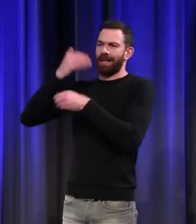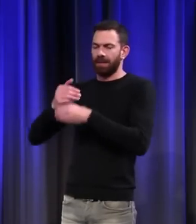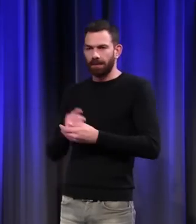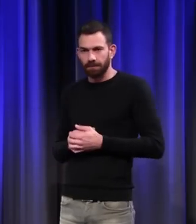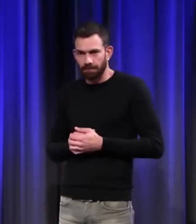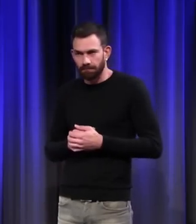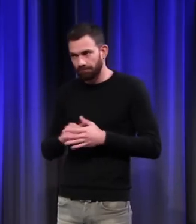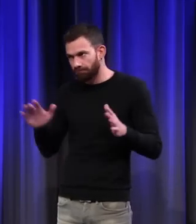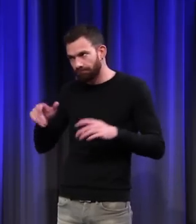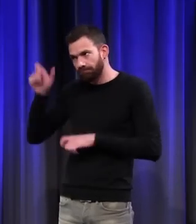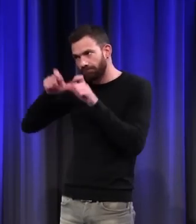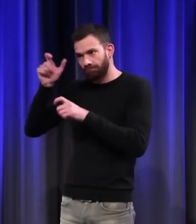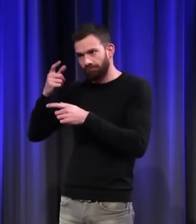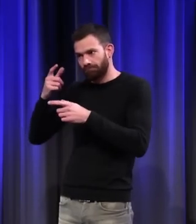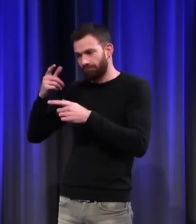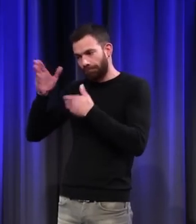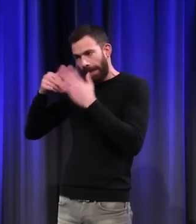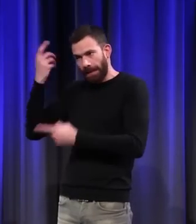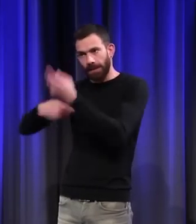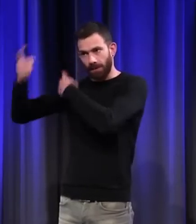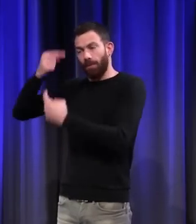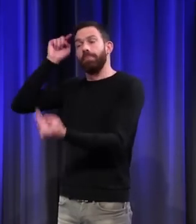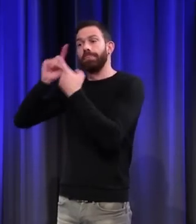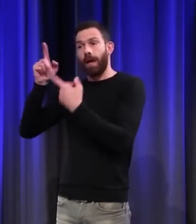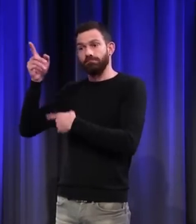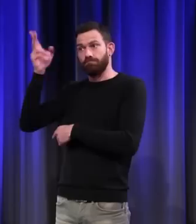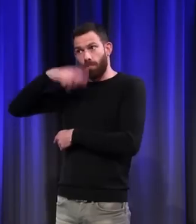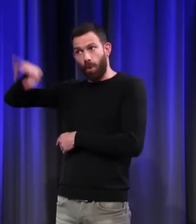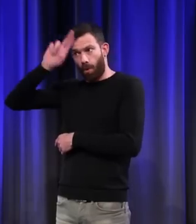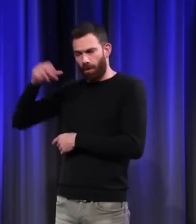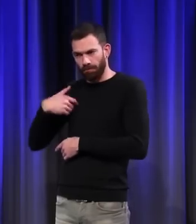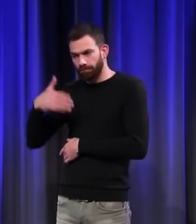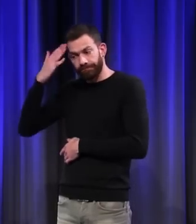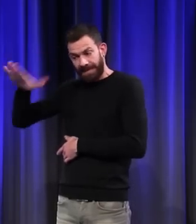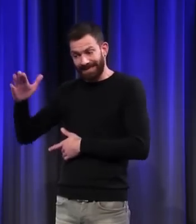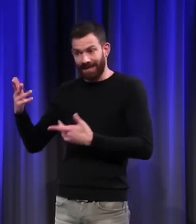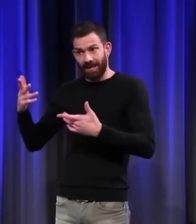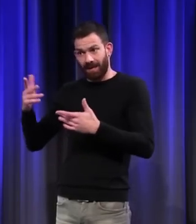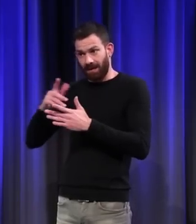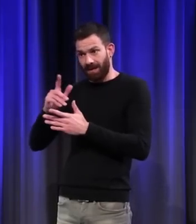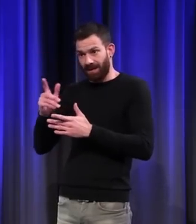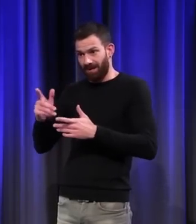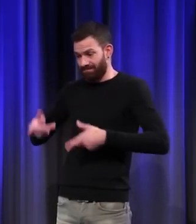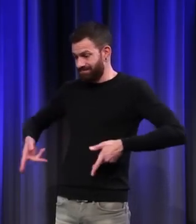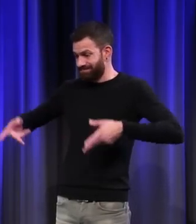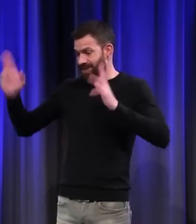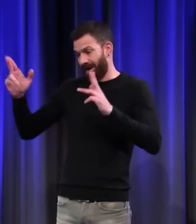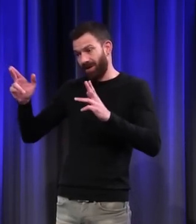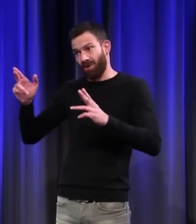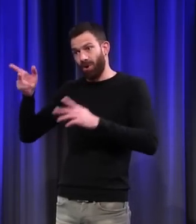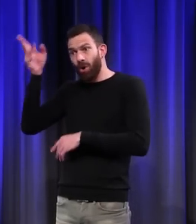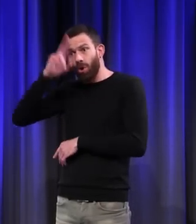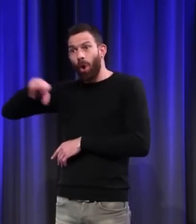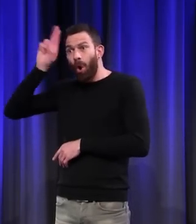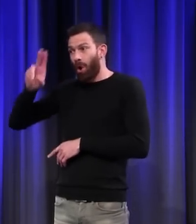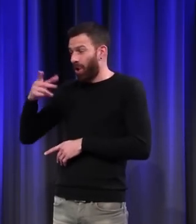'Europe savent bien que la période où les Européens ont été les plus malheureux, ce n'est pas au